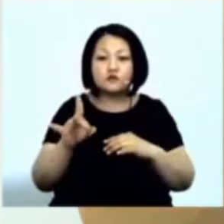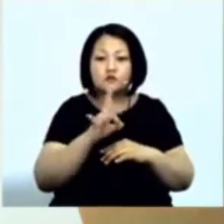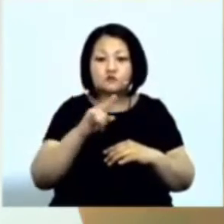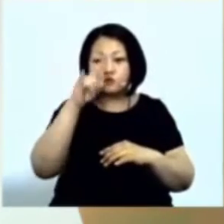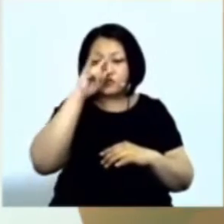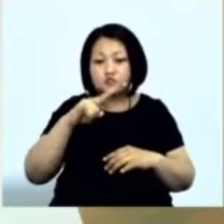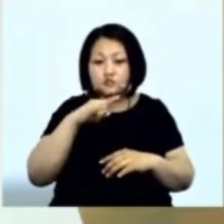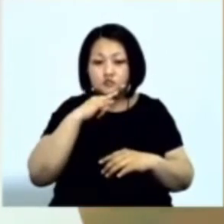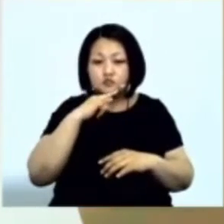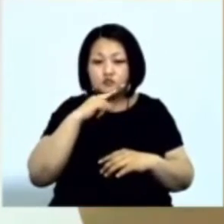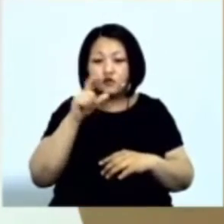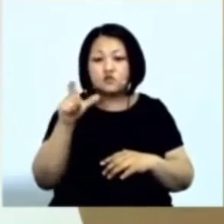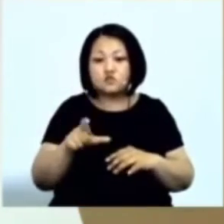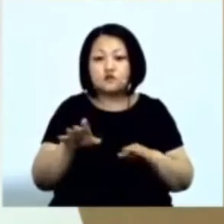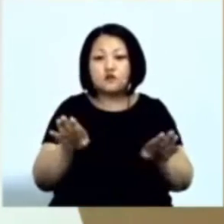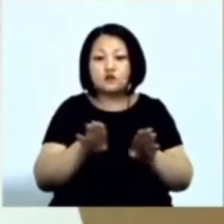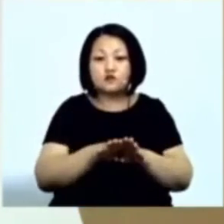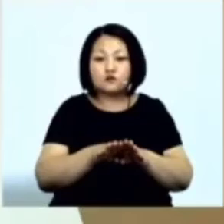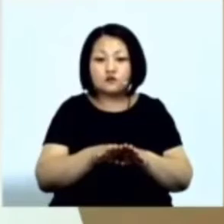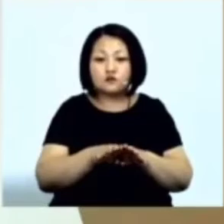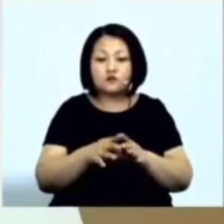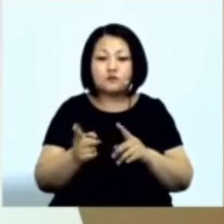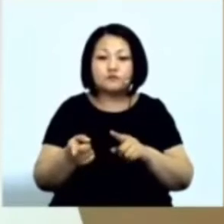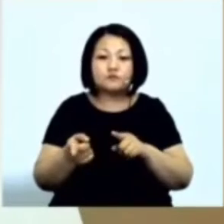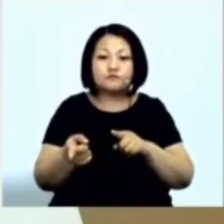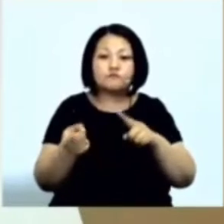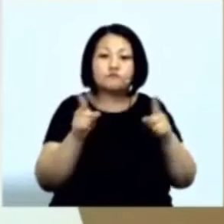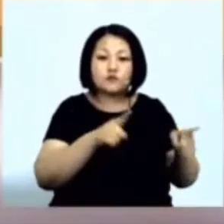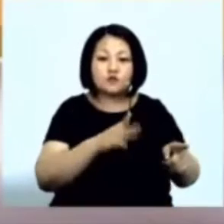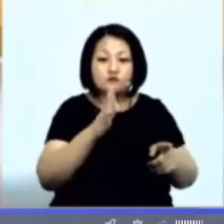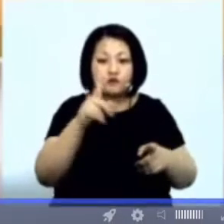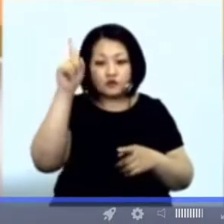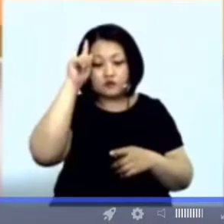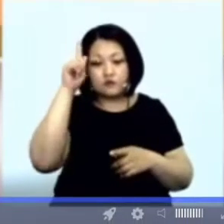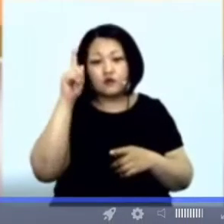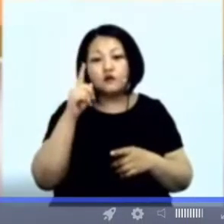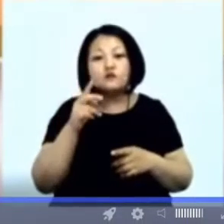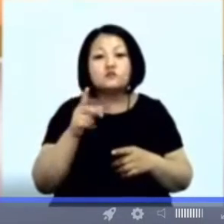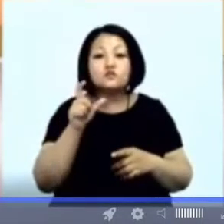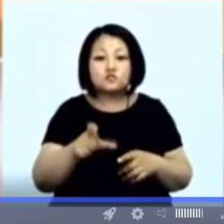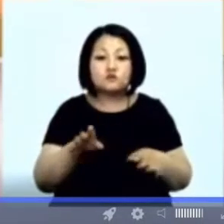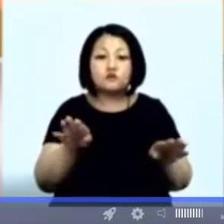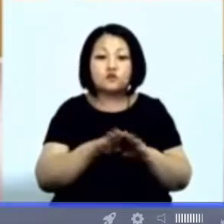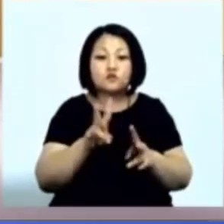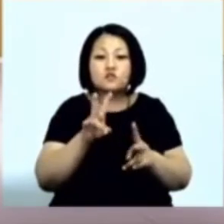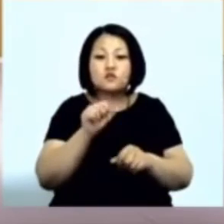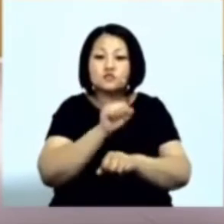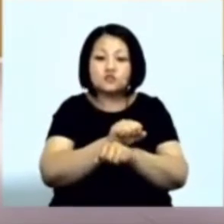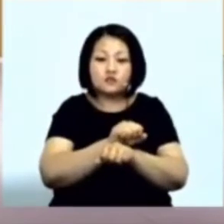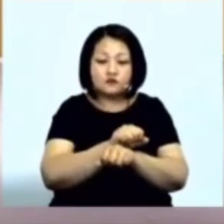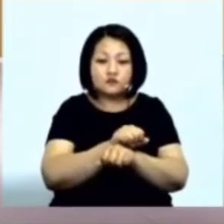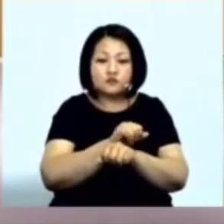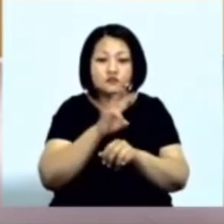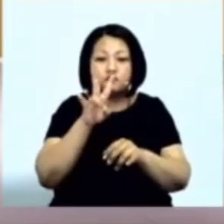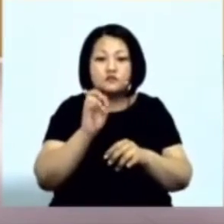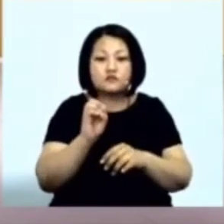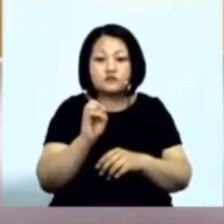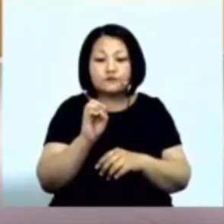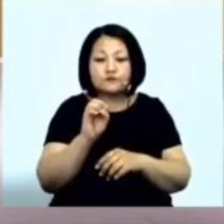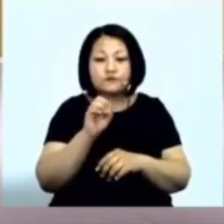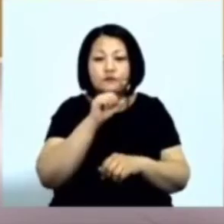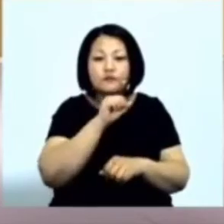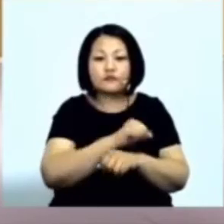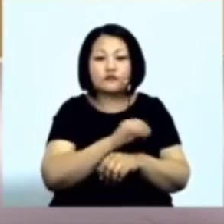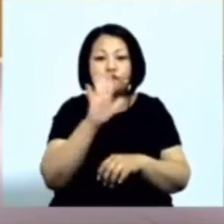Человек Который Переехал В Германию Человек Который Не остановился Не остановился В другой